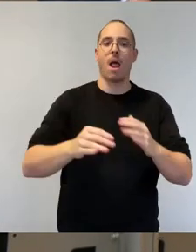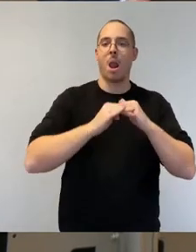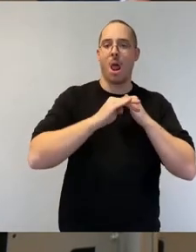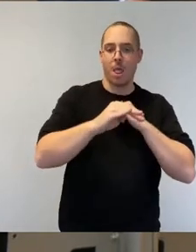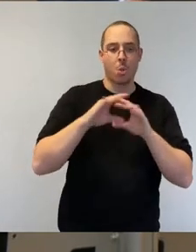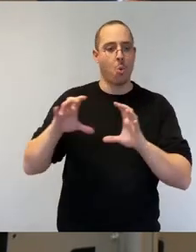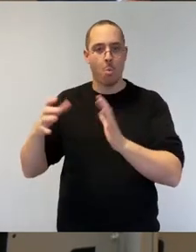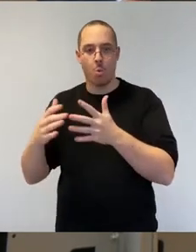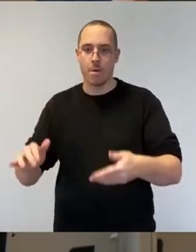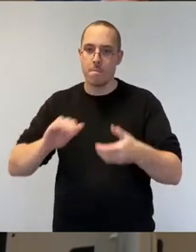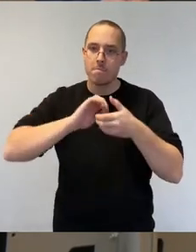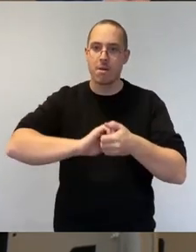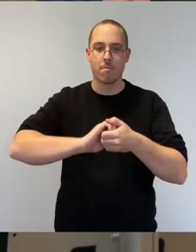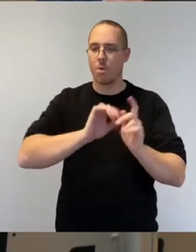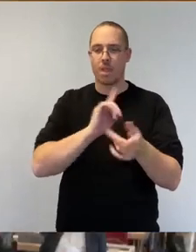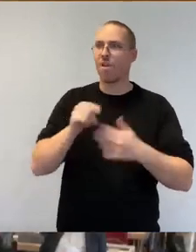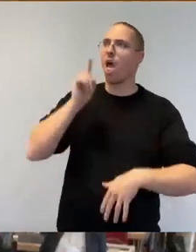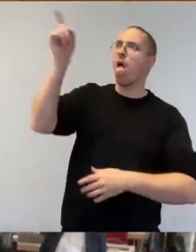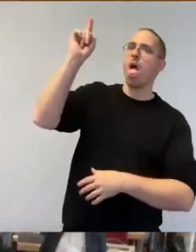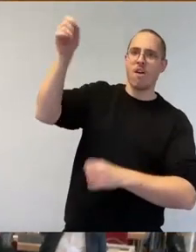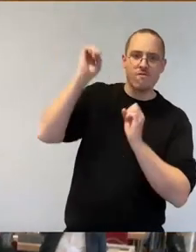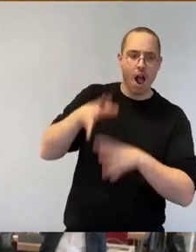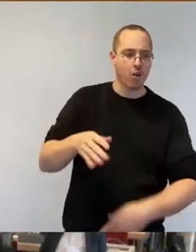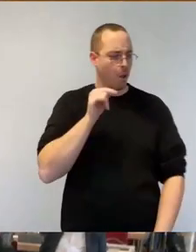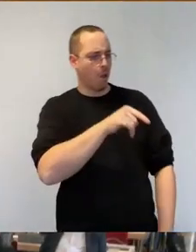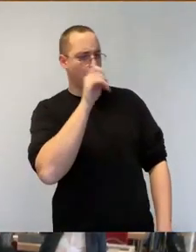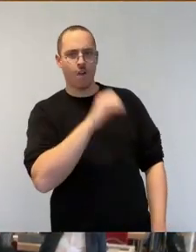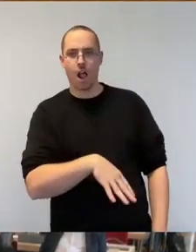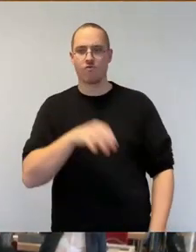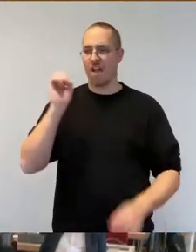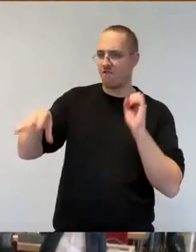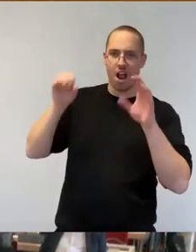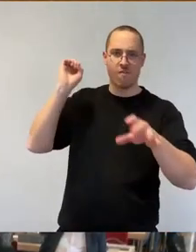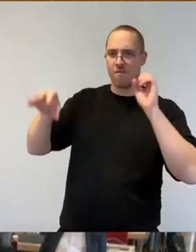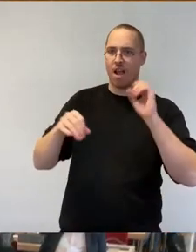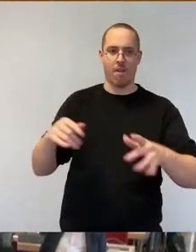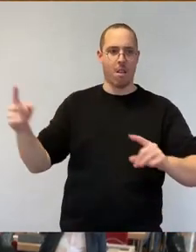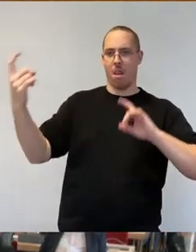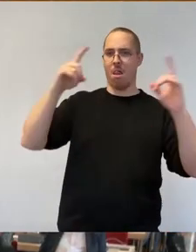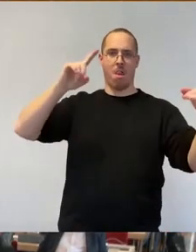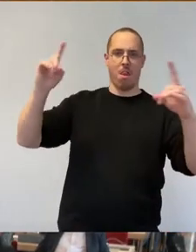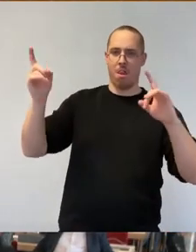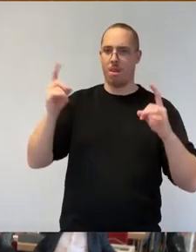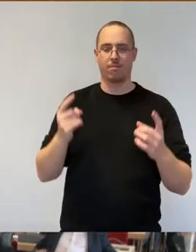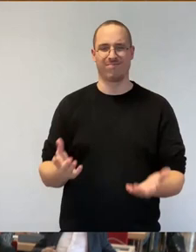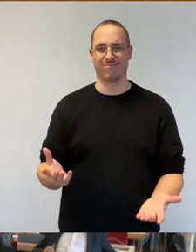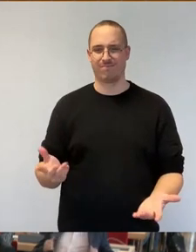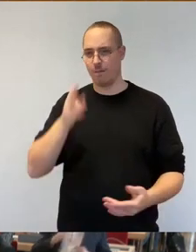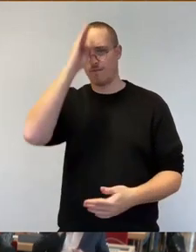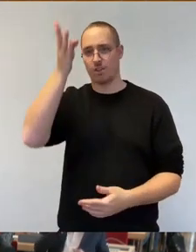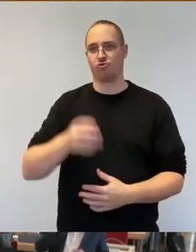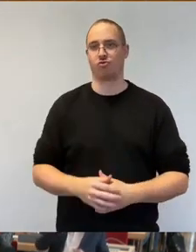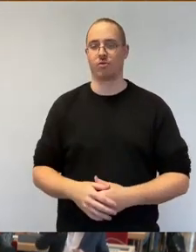In Sachsen sollten die Landkreise und die kreisfreien Städte da auch mal die Staatsregierung ein bisschen in die Pflicht nehmen, dass man zumindest